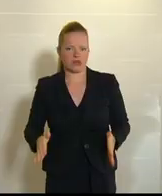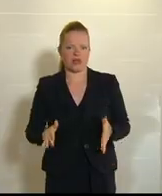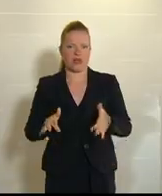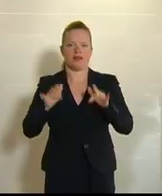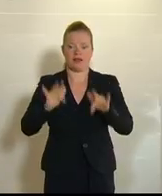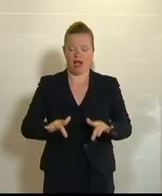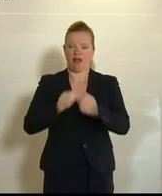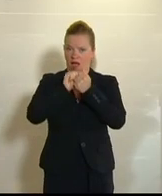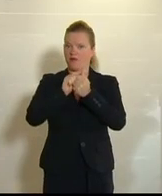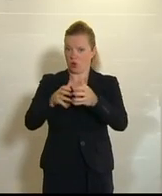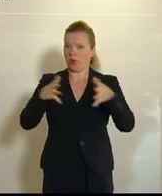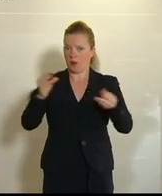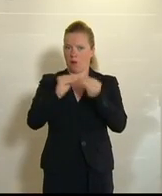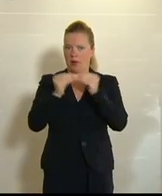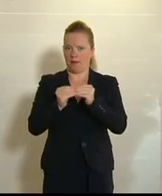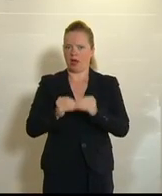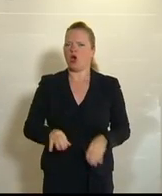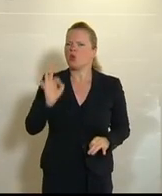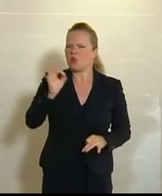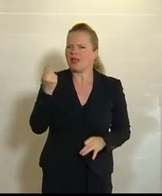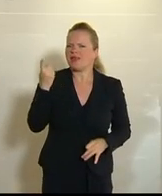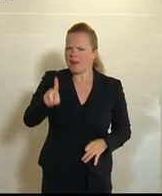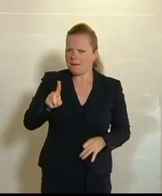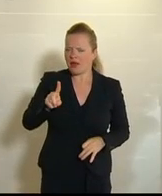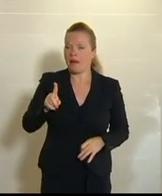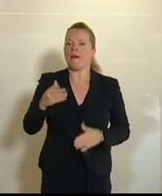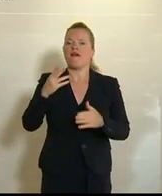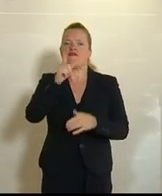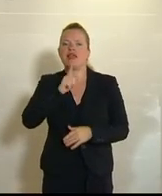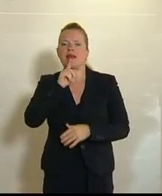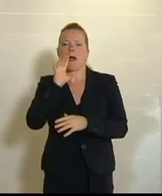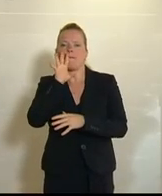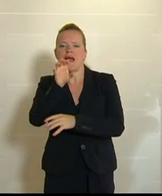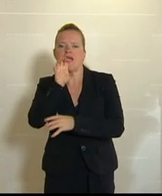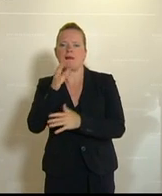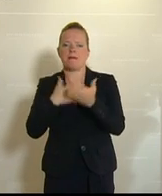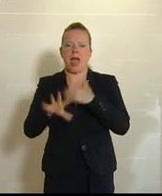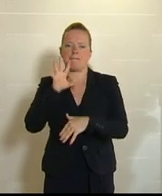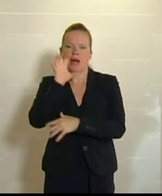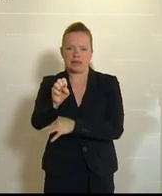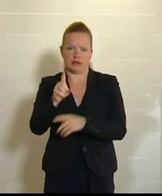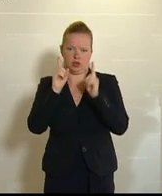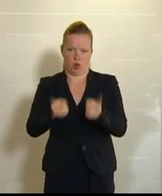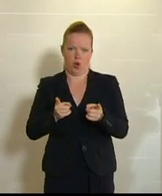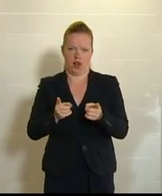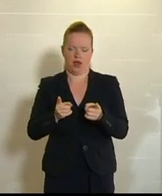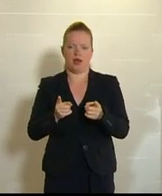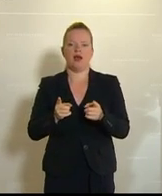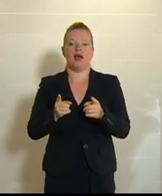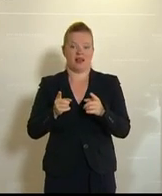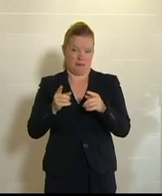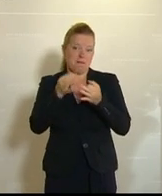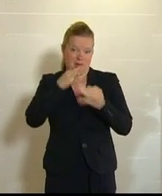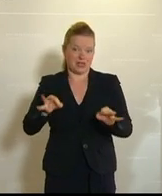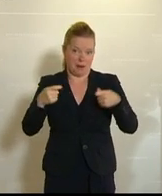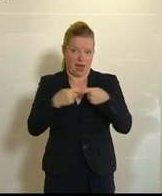Problem. Ich gebe Ihnen einen guten Tipp. Sie sollten weniger bellen und mehr beißen. Das ist dasjenige, was angebracht ist. Denn sonst werden